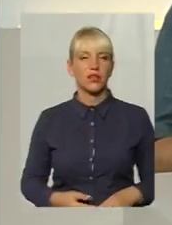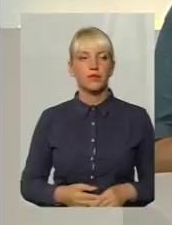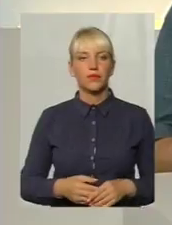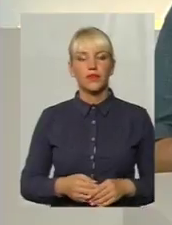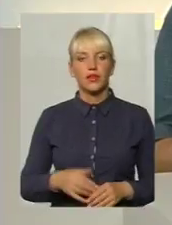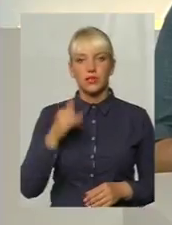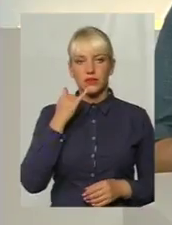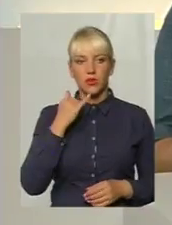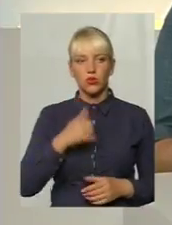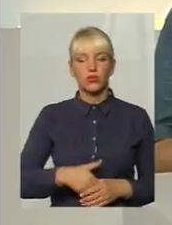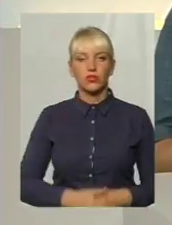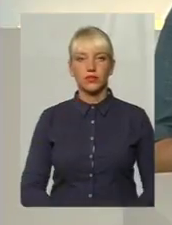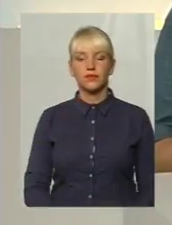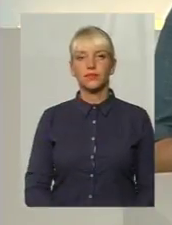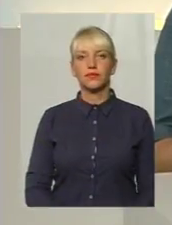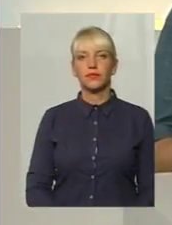Доброго вечора.